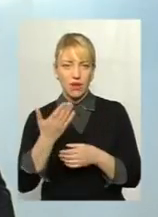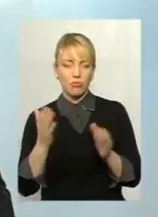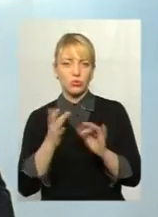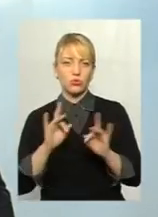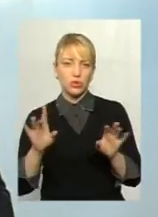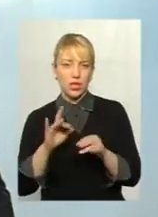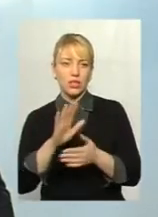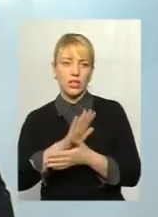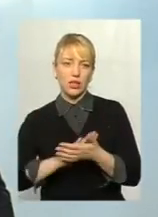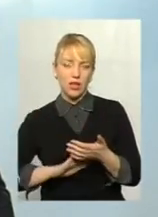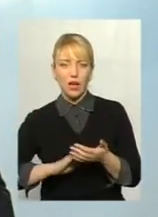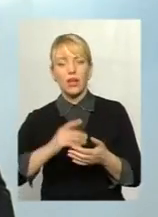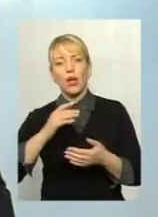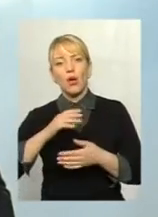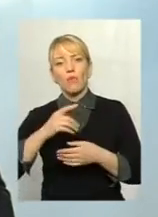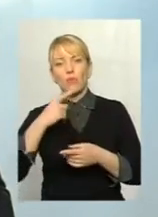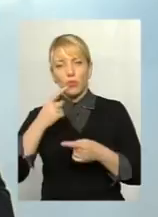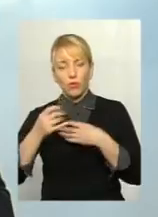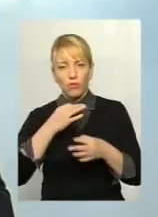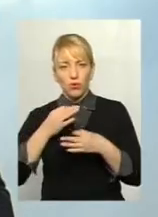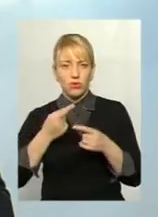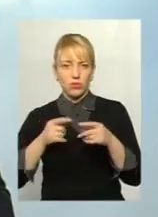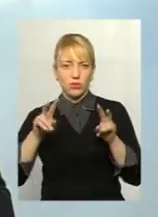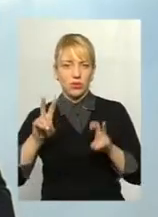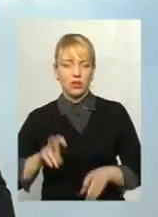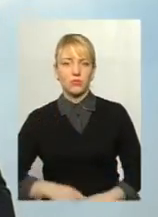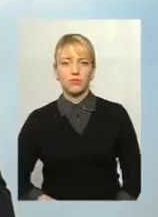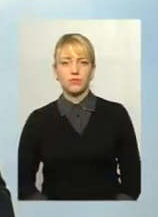продовжимо дискусію у цій студії і чекаємо на вашій телефонні дзвінки.